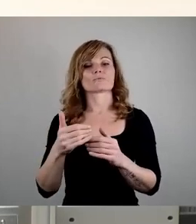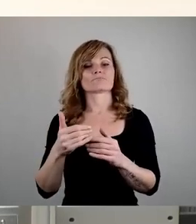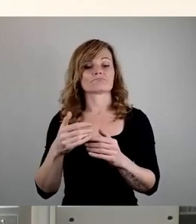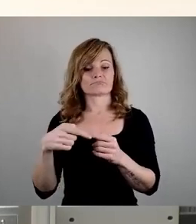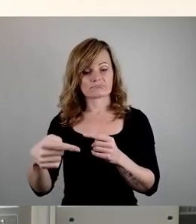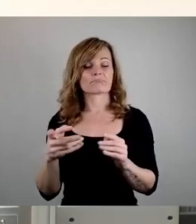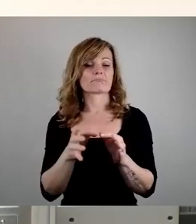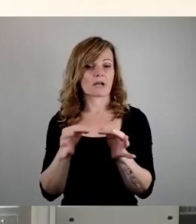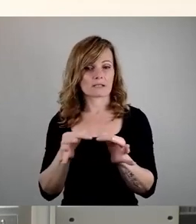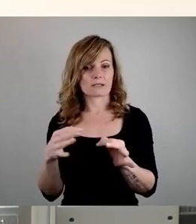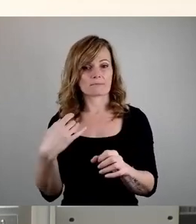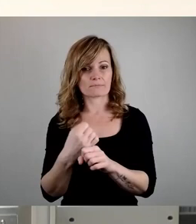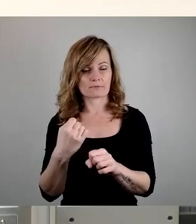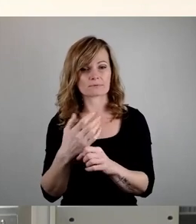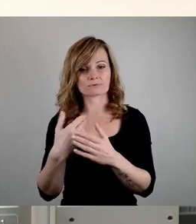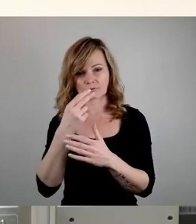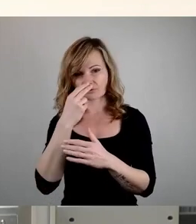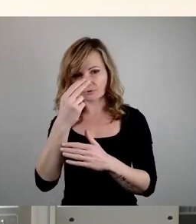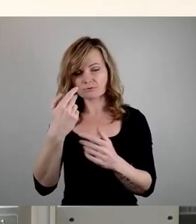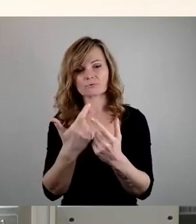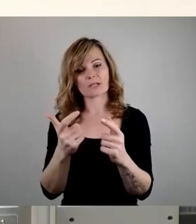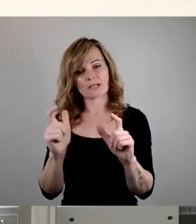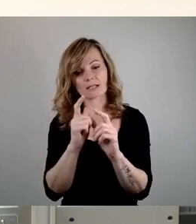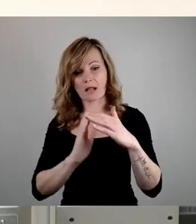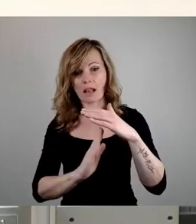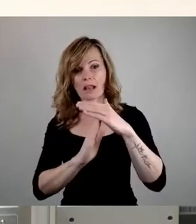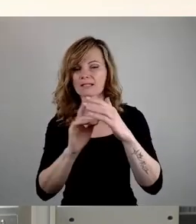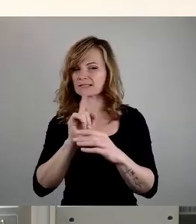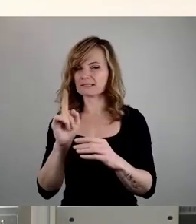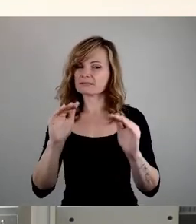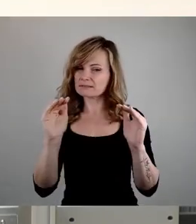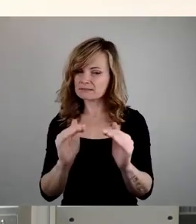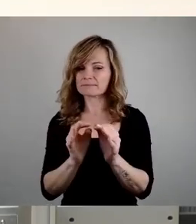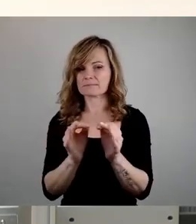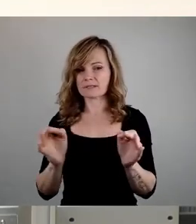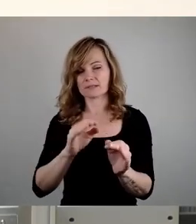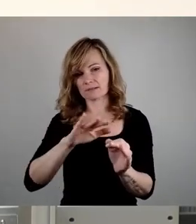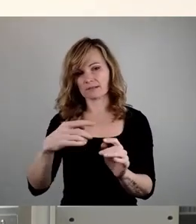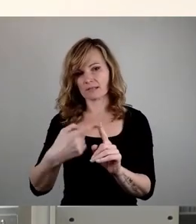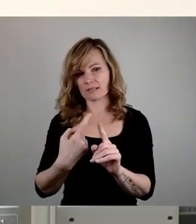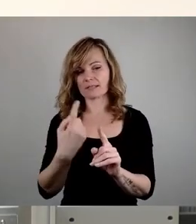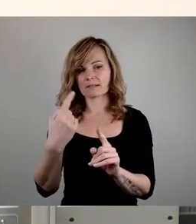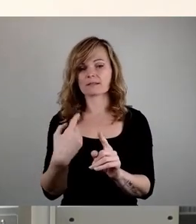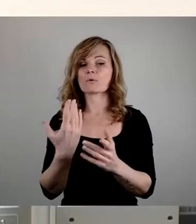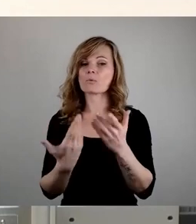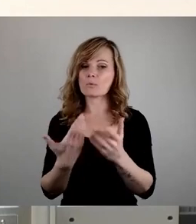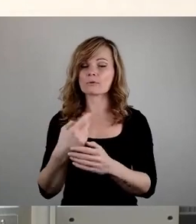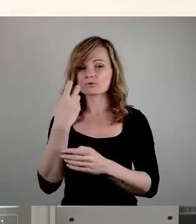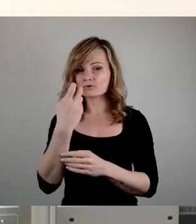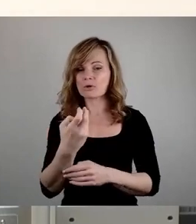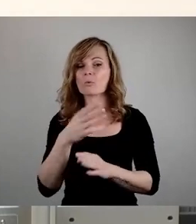Aus- oder Überreizen der Klassen-Obergrenzen oder die Einrichtung zusätzlicher Klassenzüge ohne bauliche Erweiterungen zu verhindern.